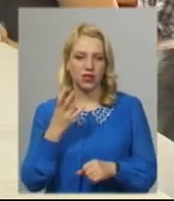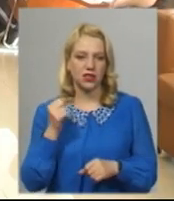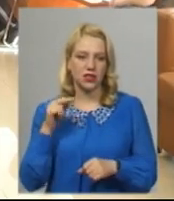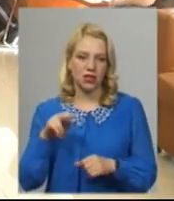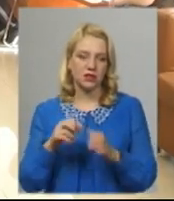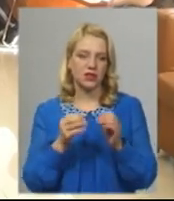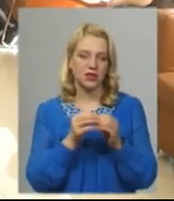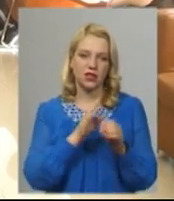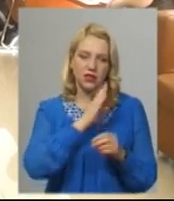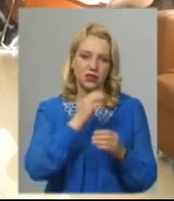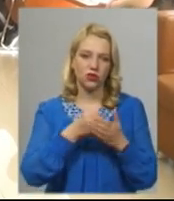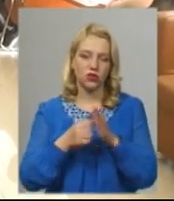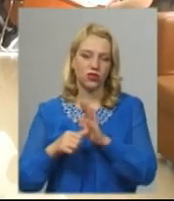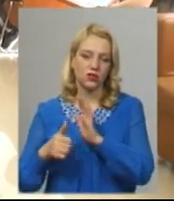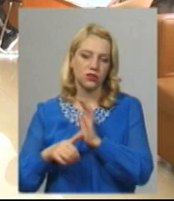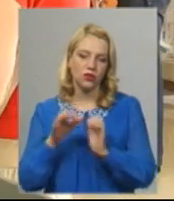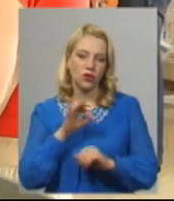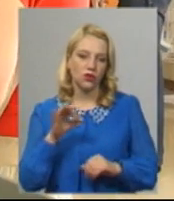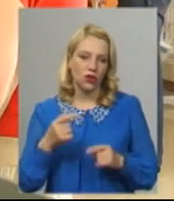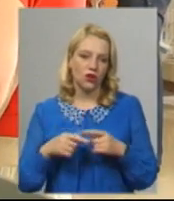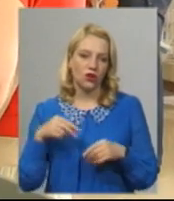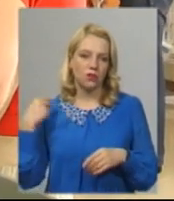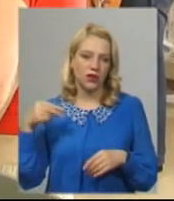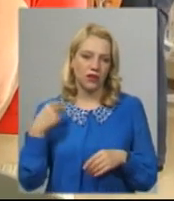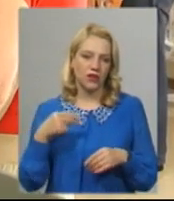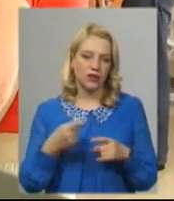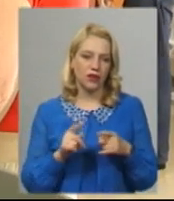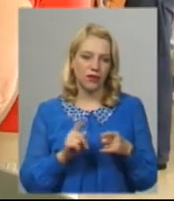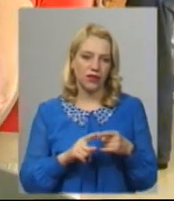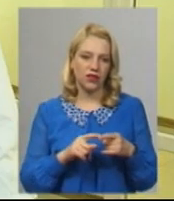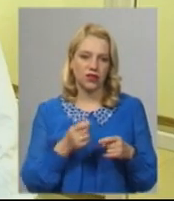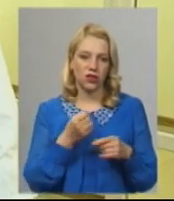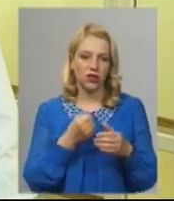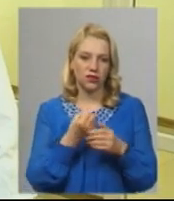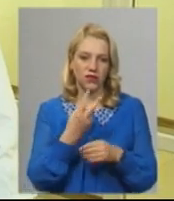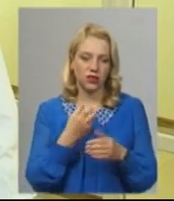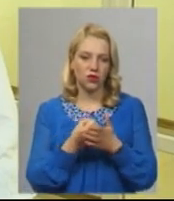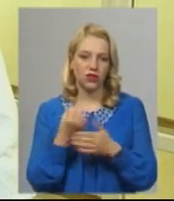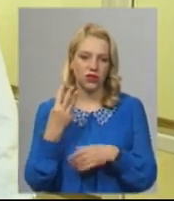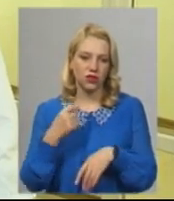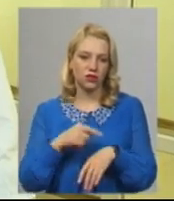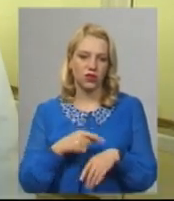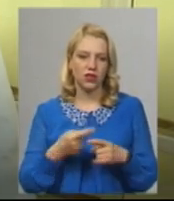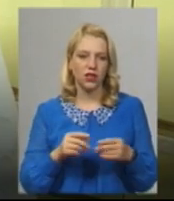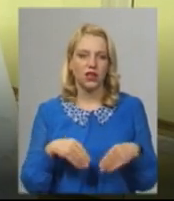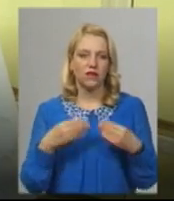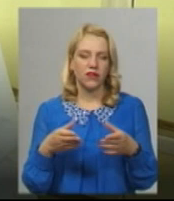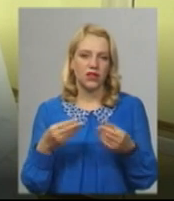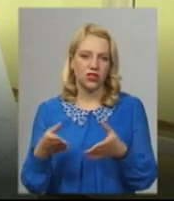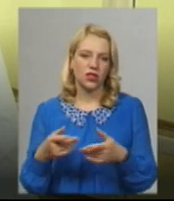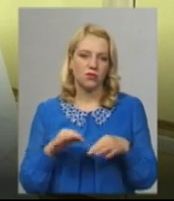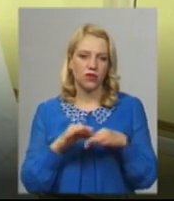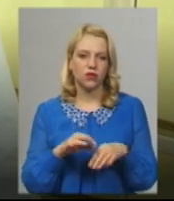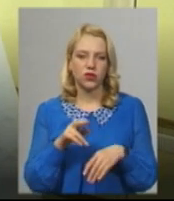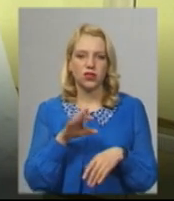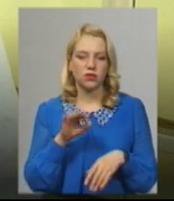.00 Обідня перерва з 12-ї до 13-ї години, каже головна спеціалістка Марія Моспан Видача проводиться по